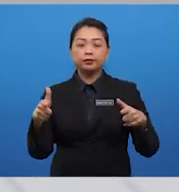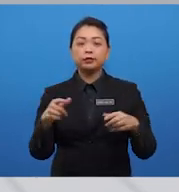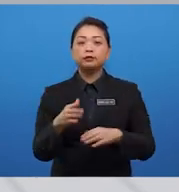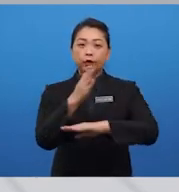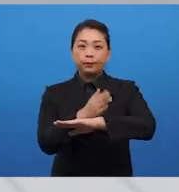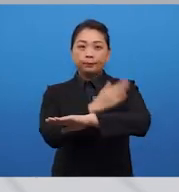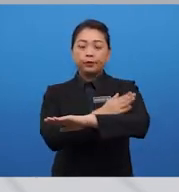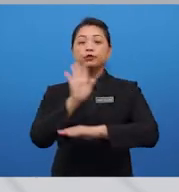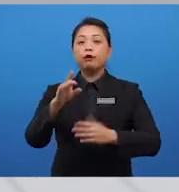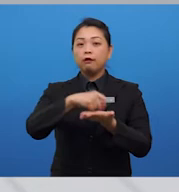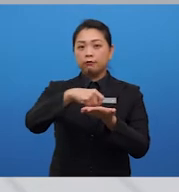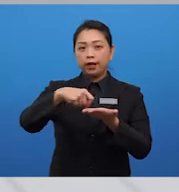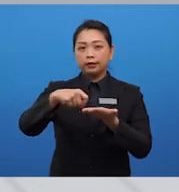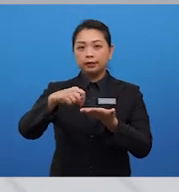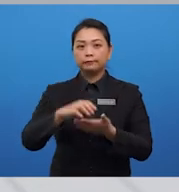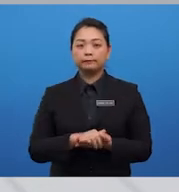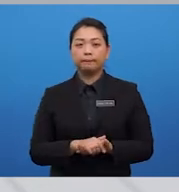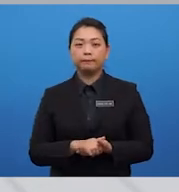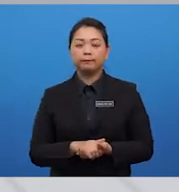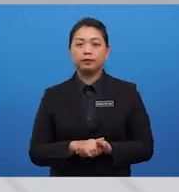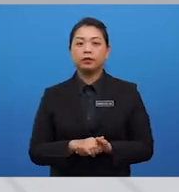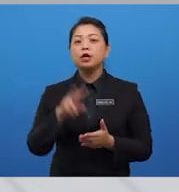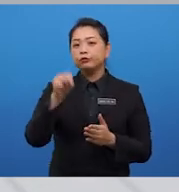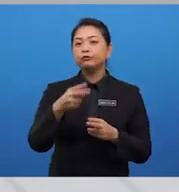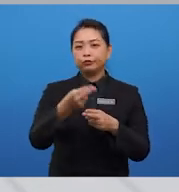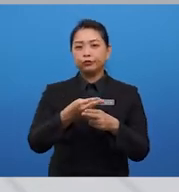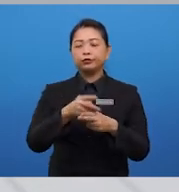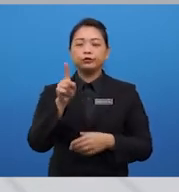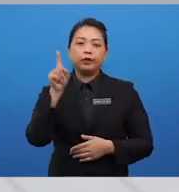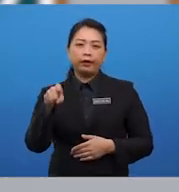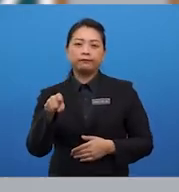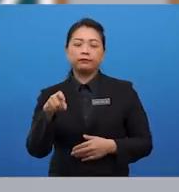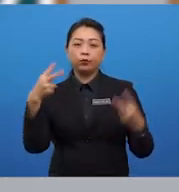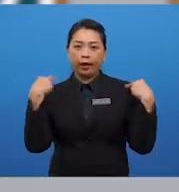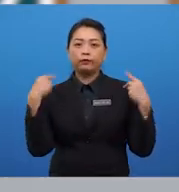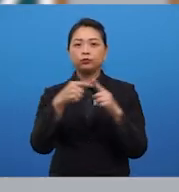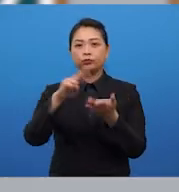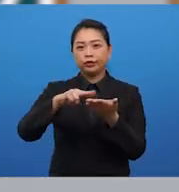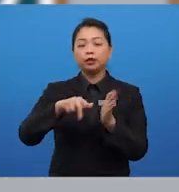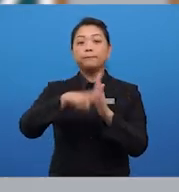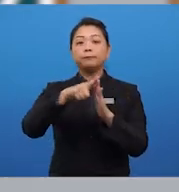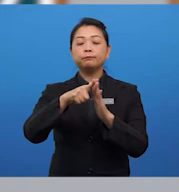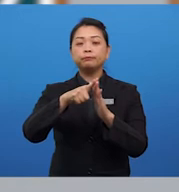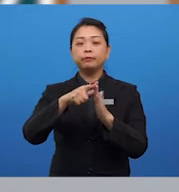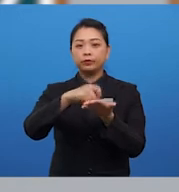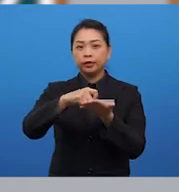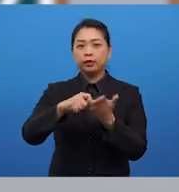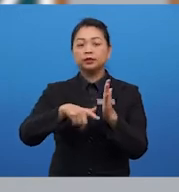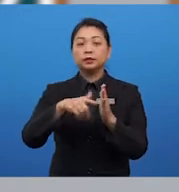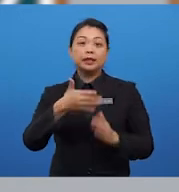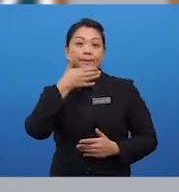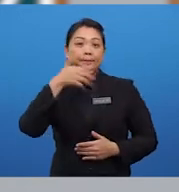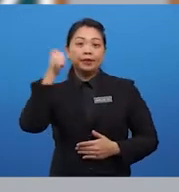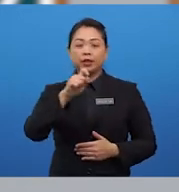to improve your writing. No shortcut. You got to read. The more you read, the better your